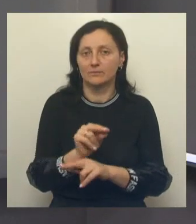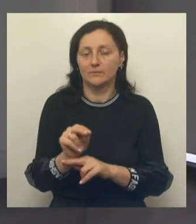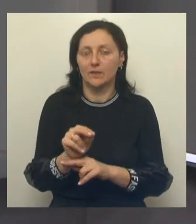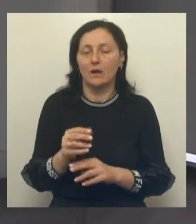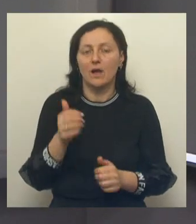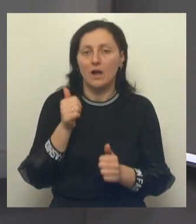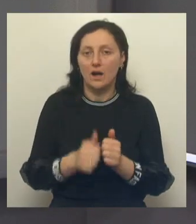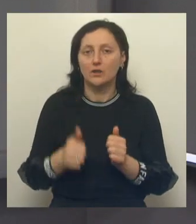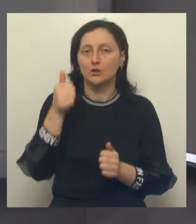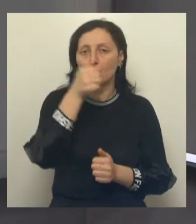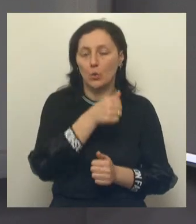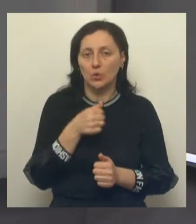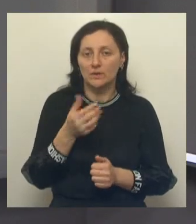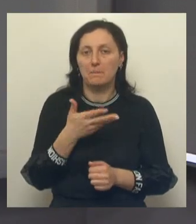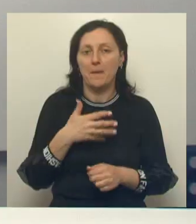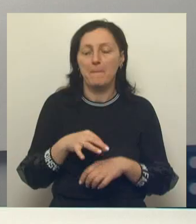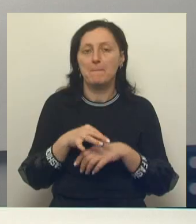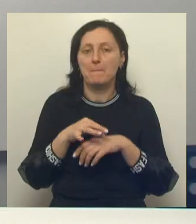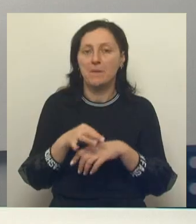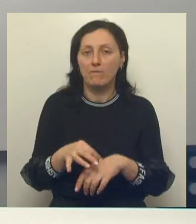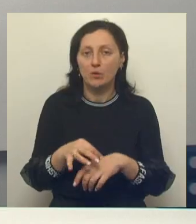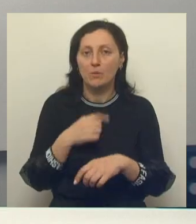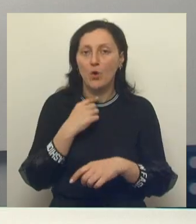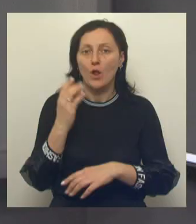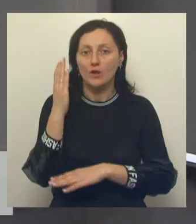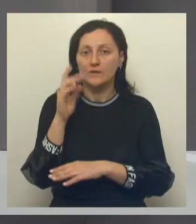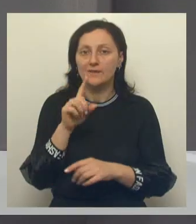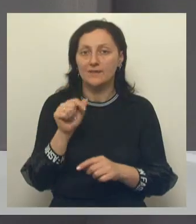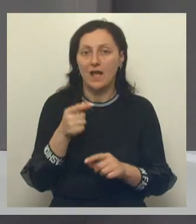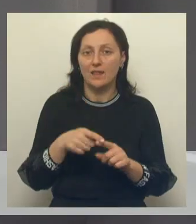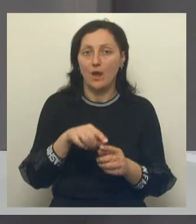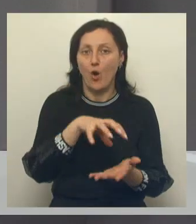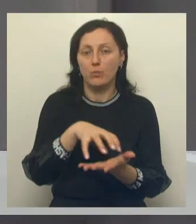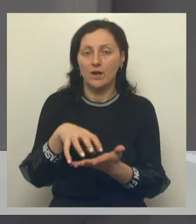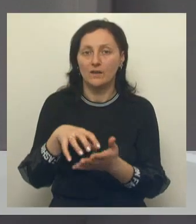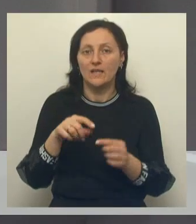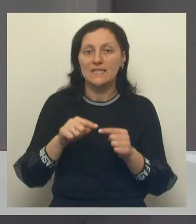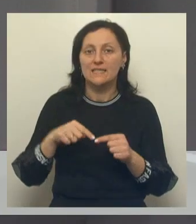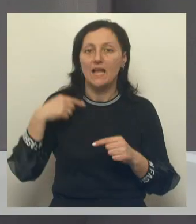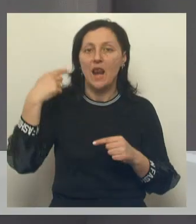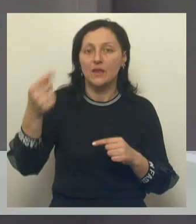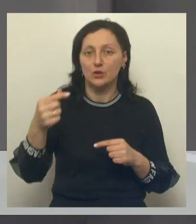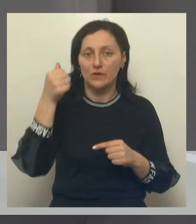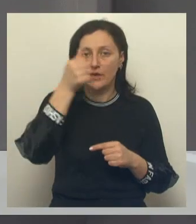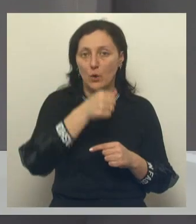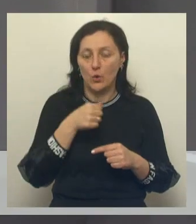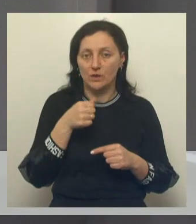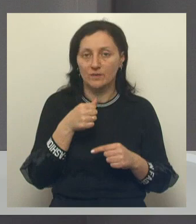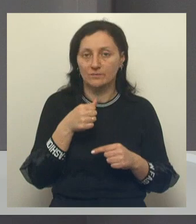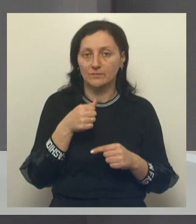Ежегодно мы проводим рейтинговое голосование за объекты благоустройства следующего года. То есть